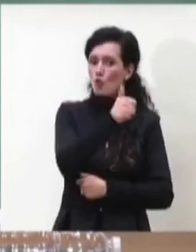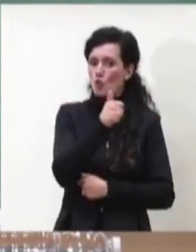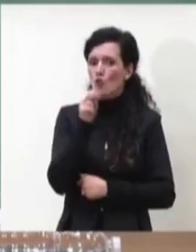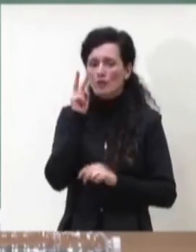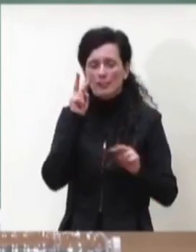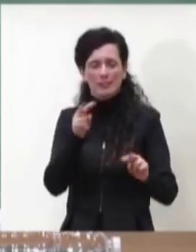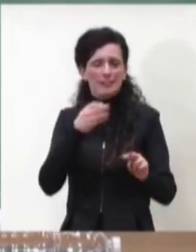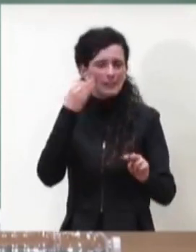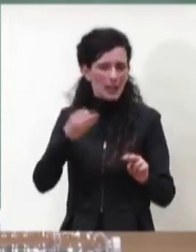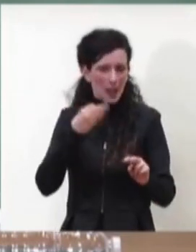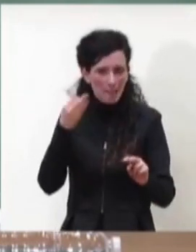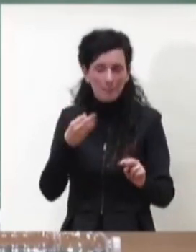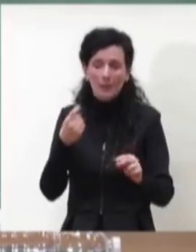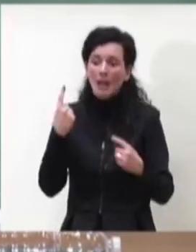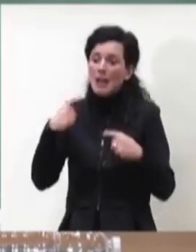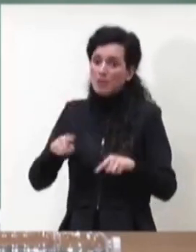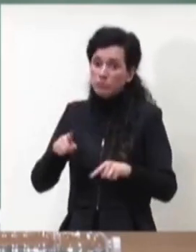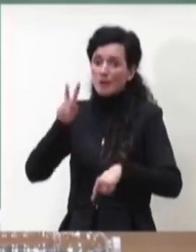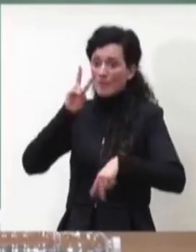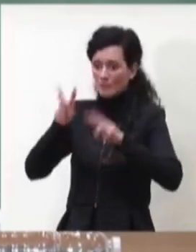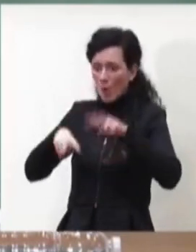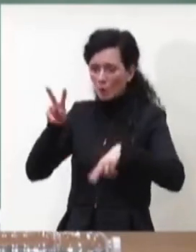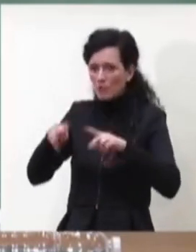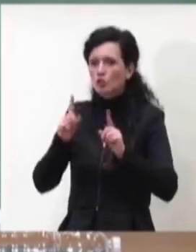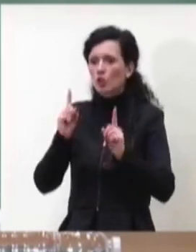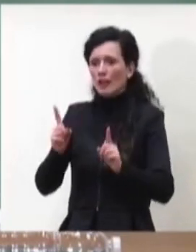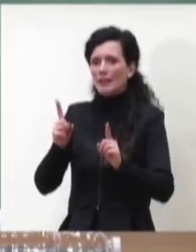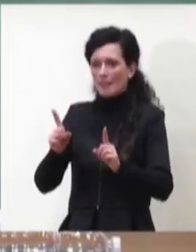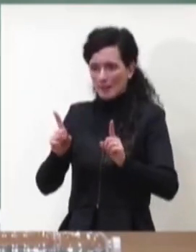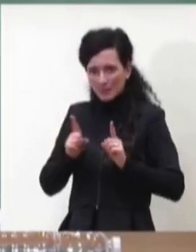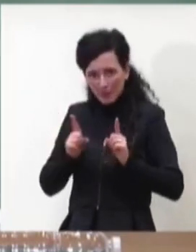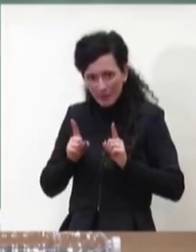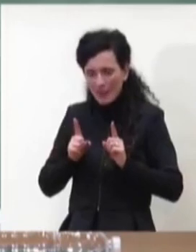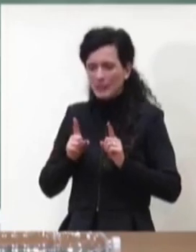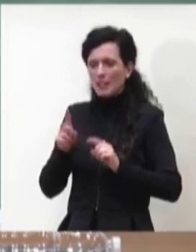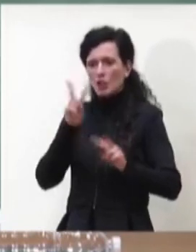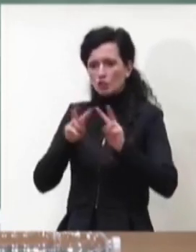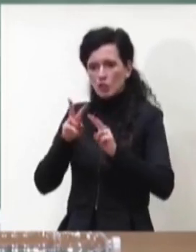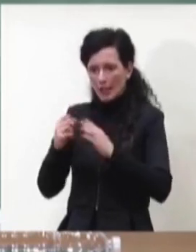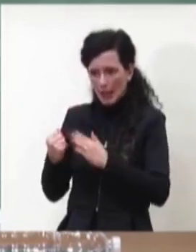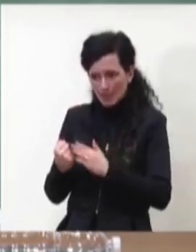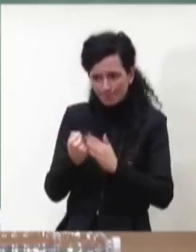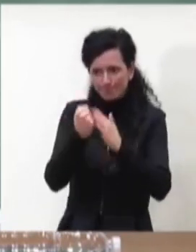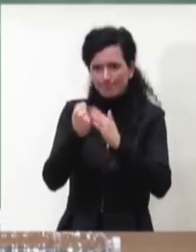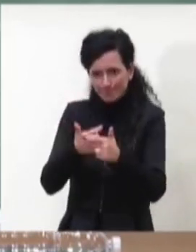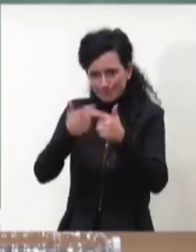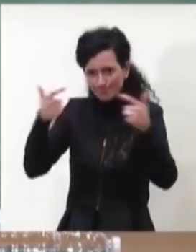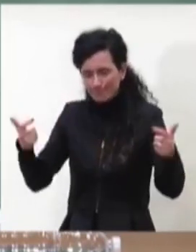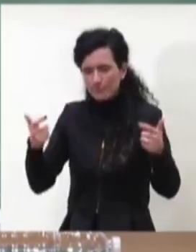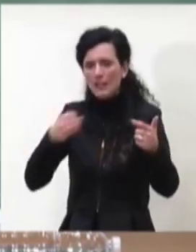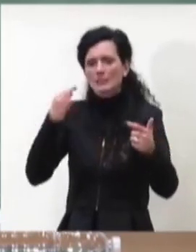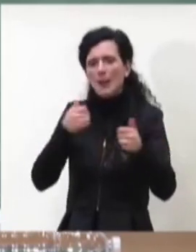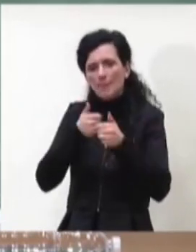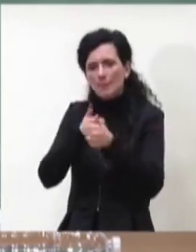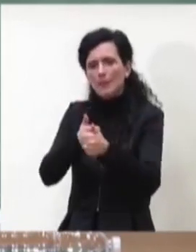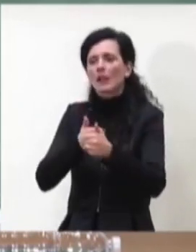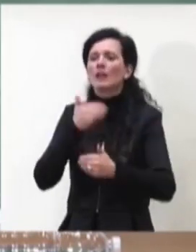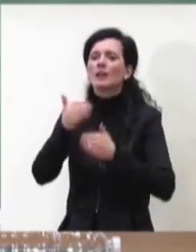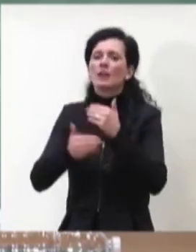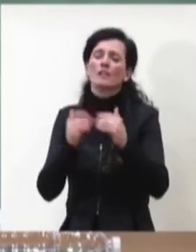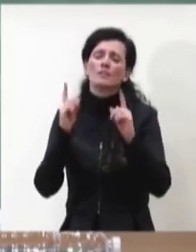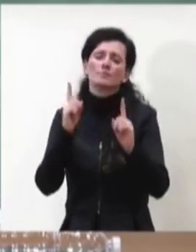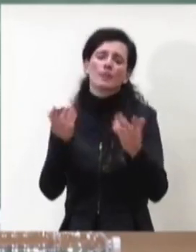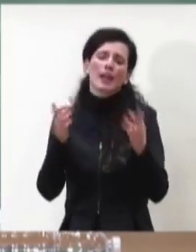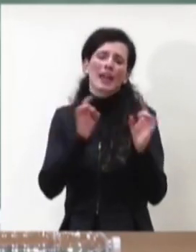'attività da preservare da potenziare ma anche da analizzare con grande attenzione anche in funzione dell'andamento dell'epidemia